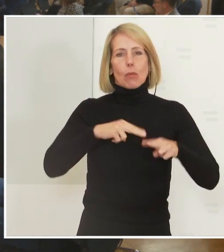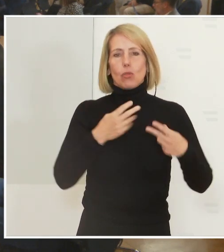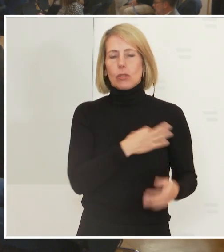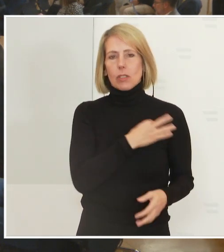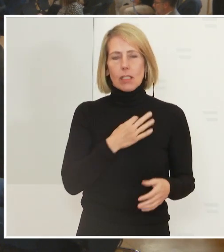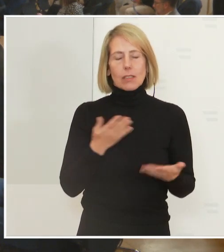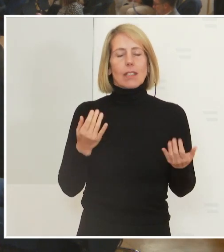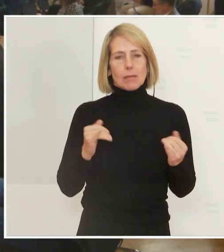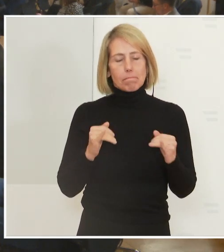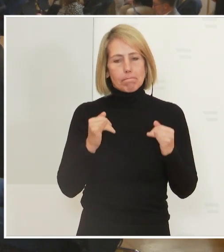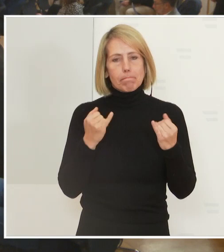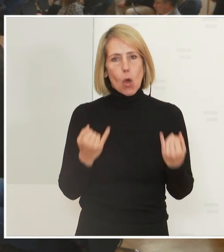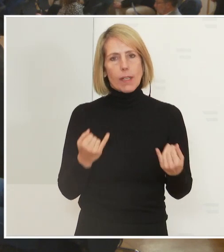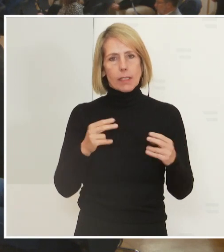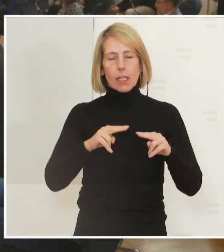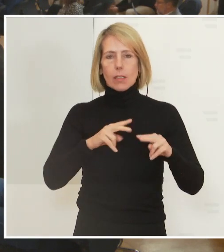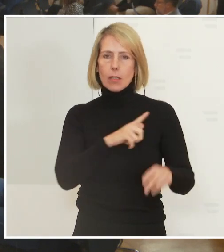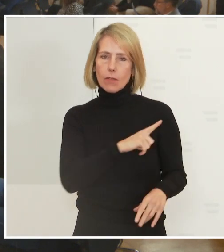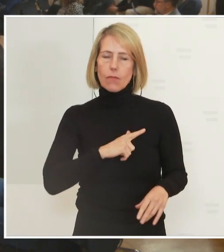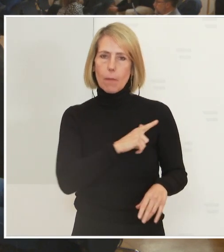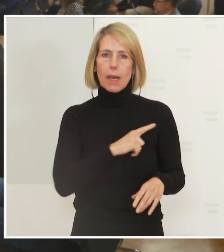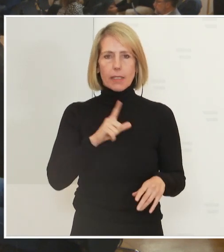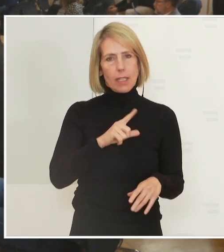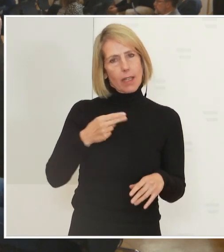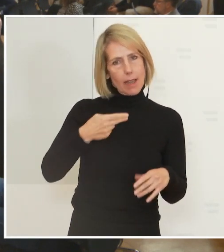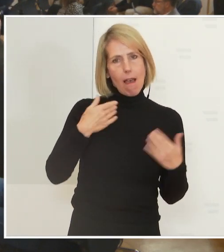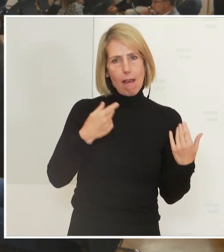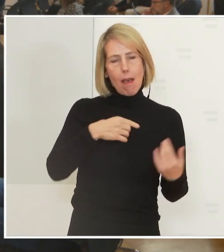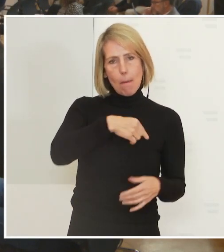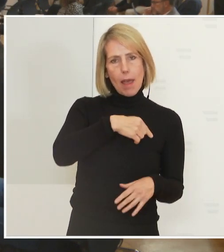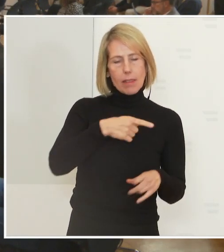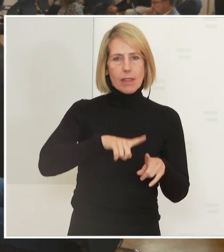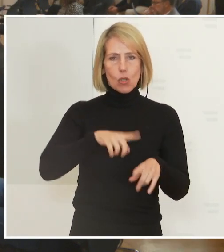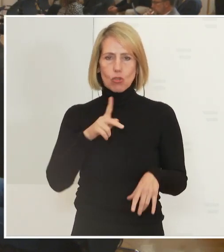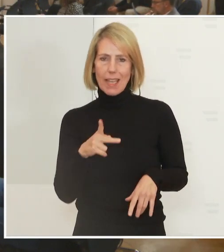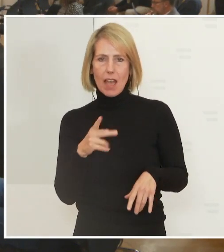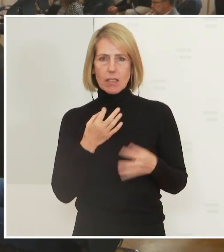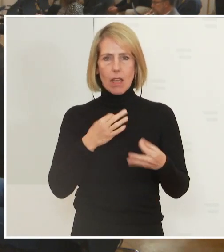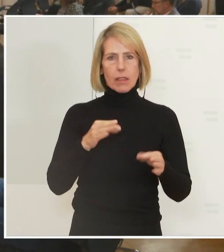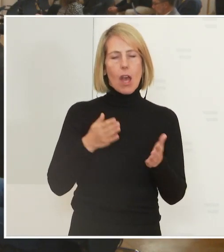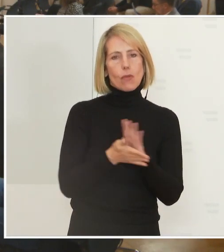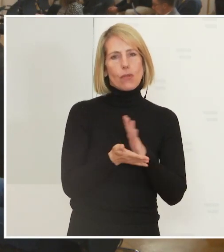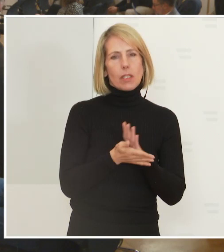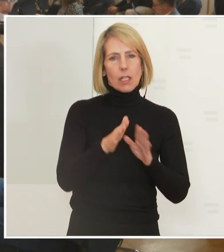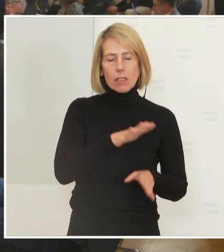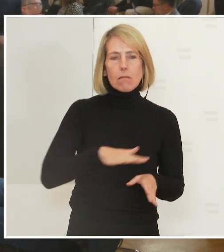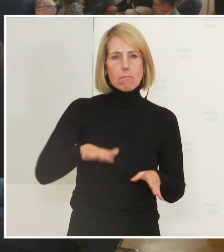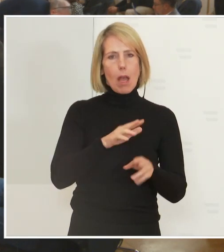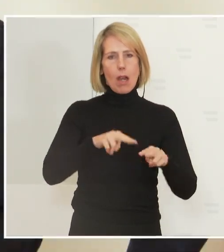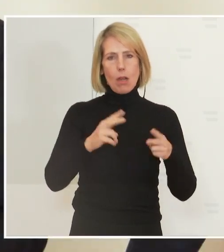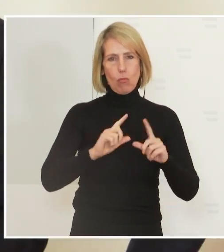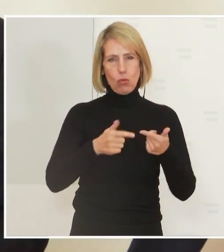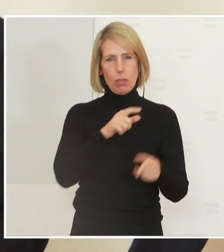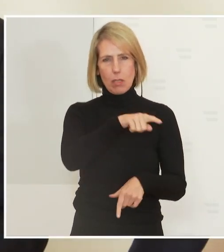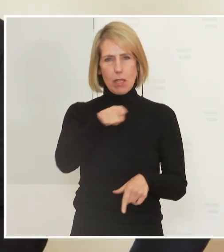die Bundesländer vertreten bei dieser Pressekonferenz. Eines ist unumstritten. In allen